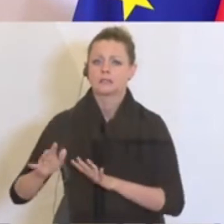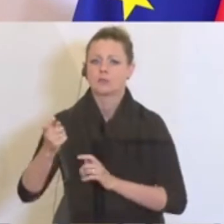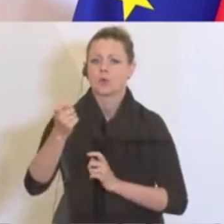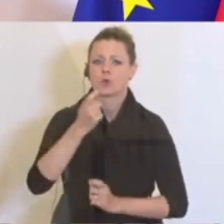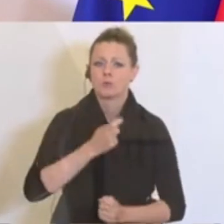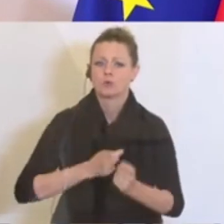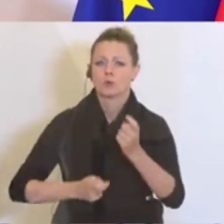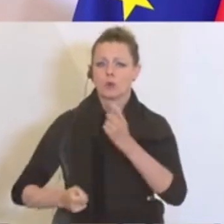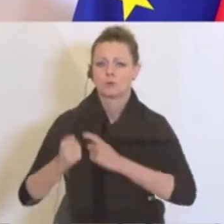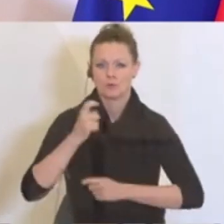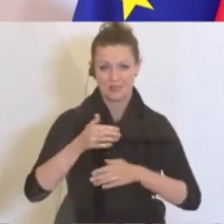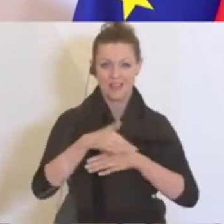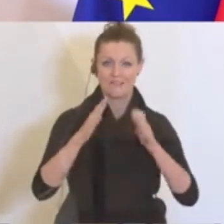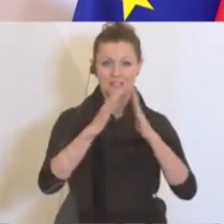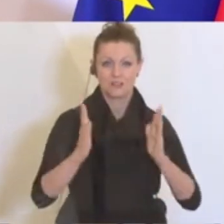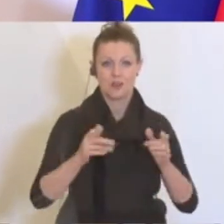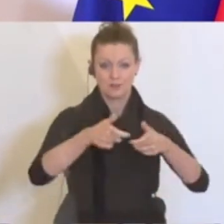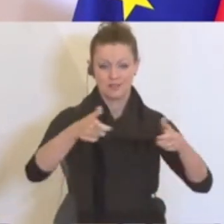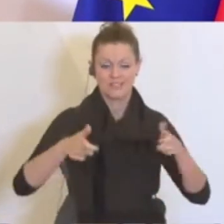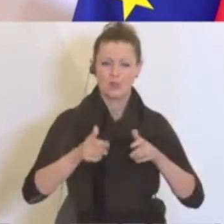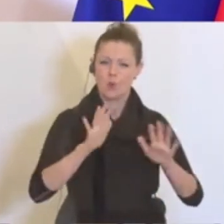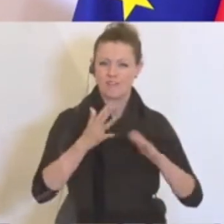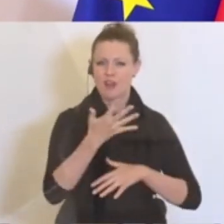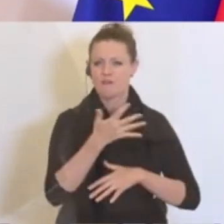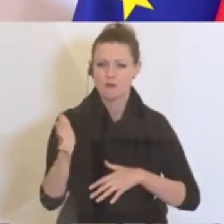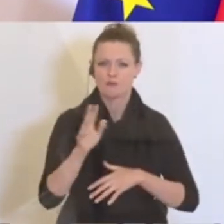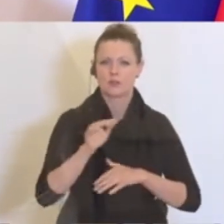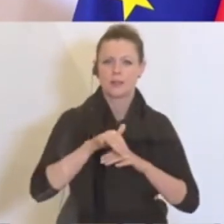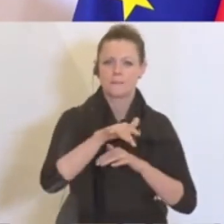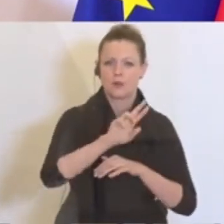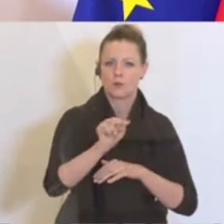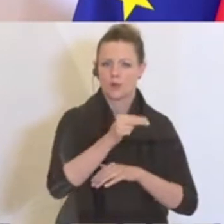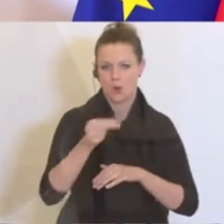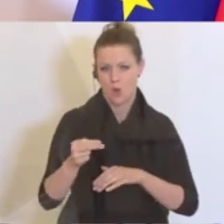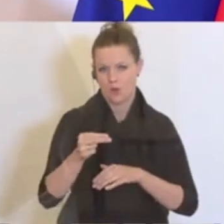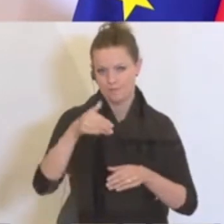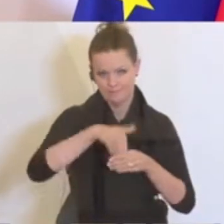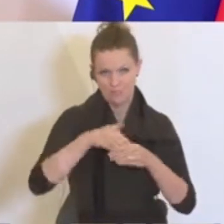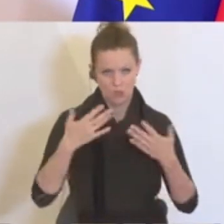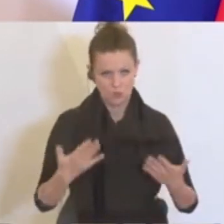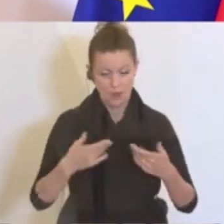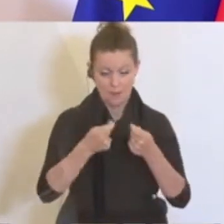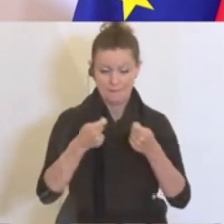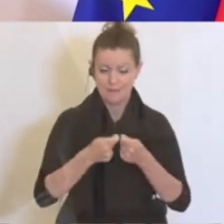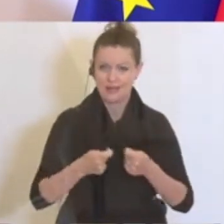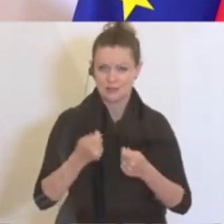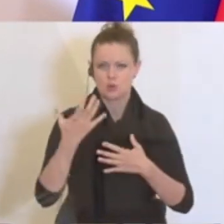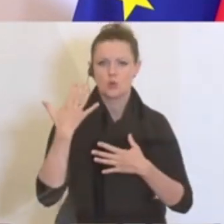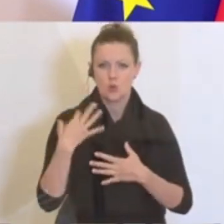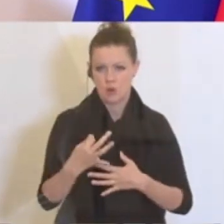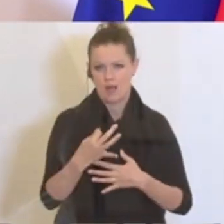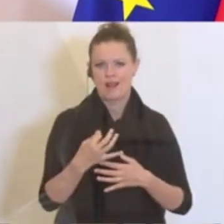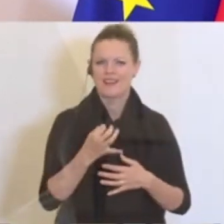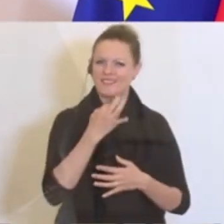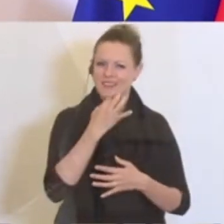Wirtshauspaket mit einem Volumen von circa 500 Millionen Euro. Nochmals die Maßnahmen im